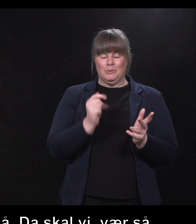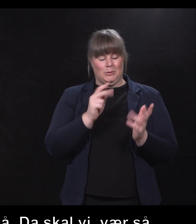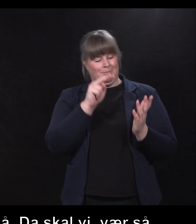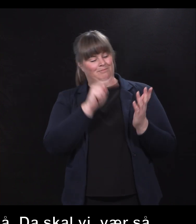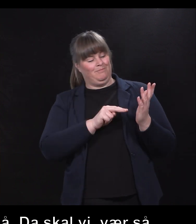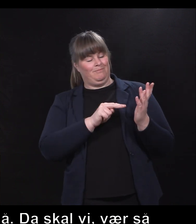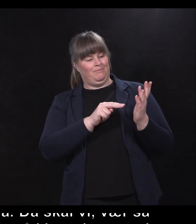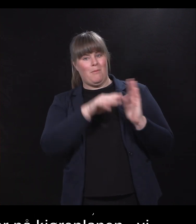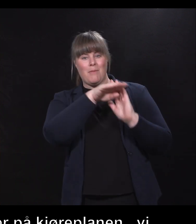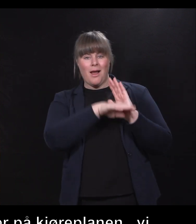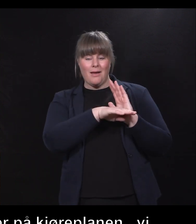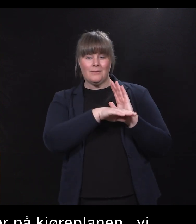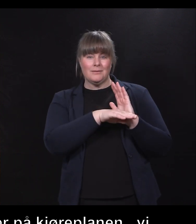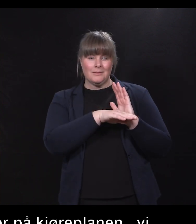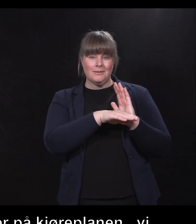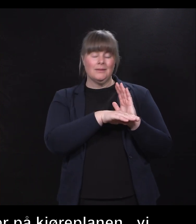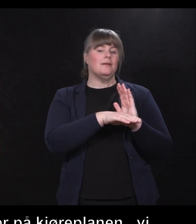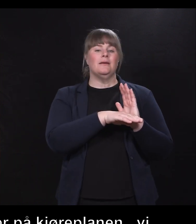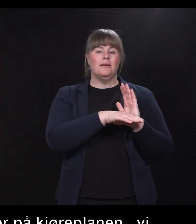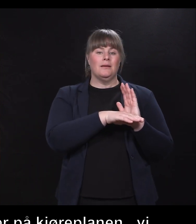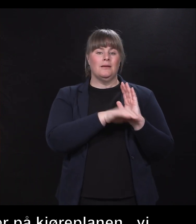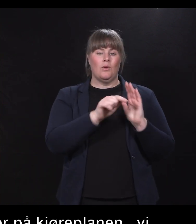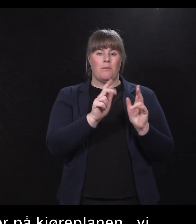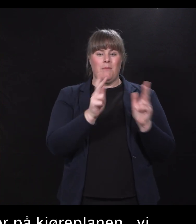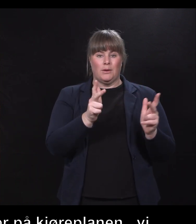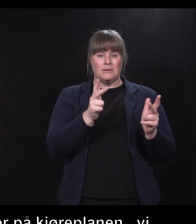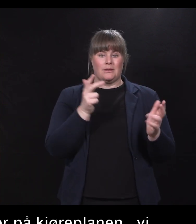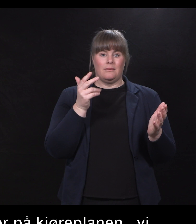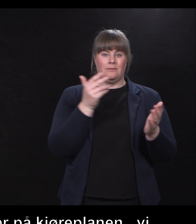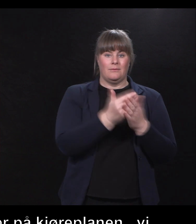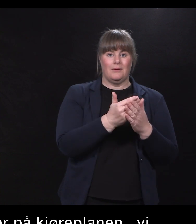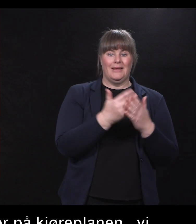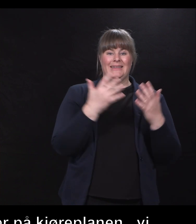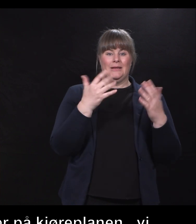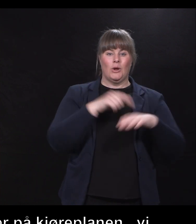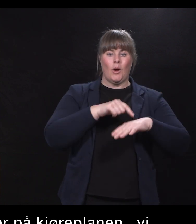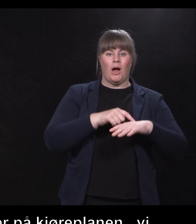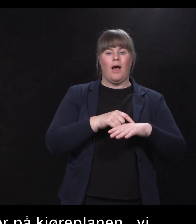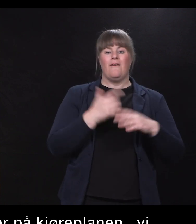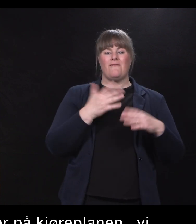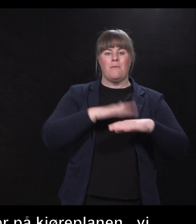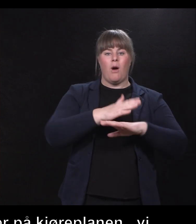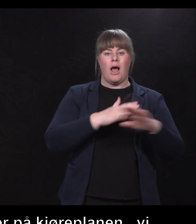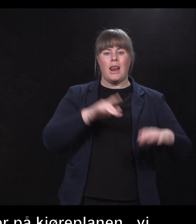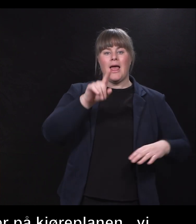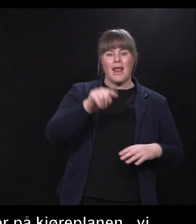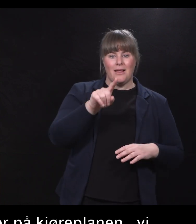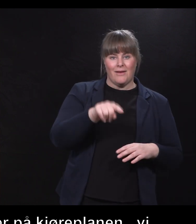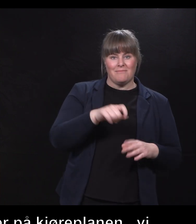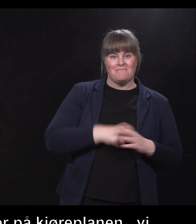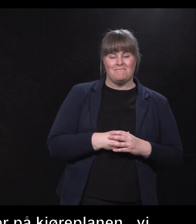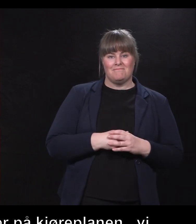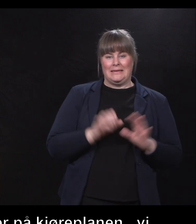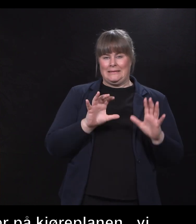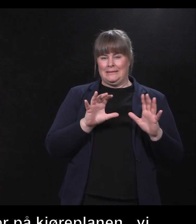en pause til 10.25. Det er akkurat om denne siden. Så fyll